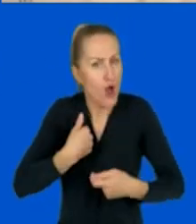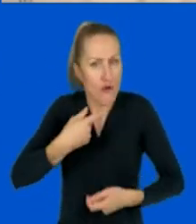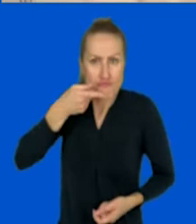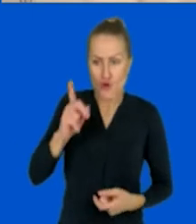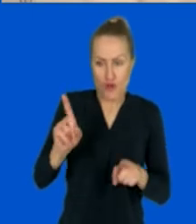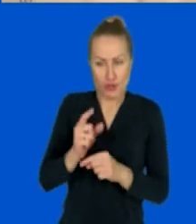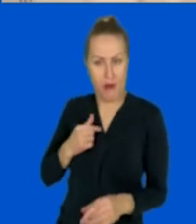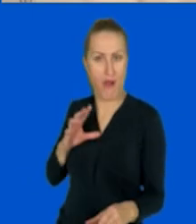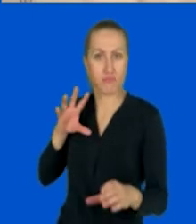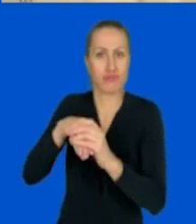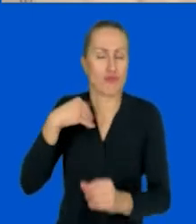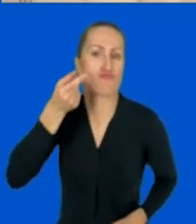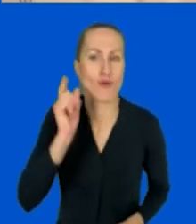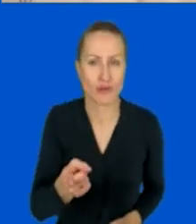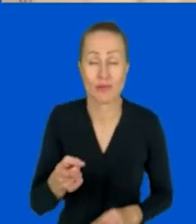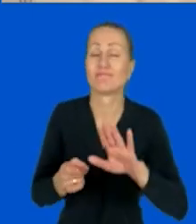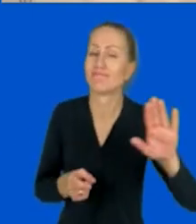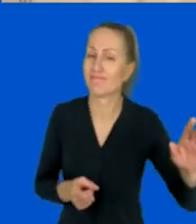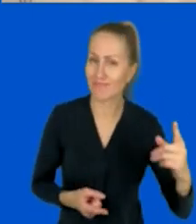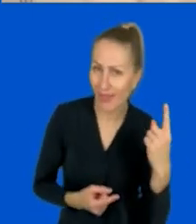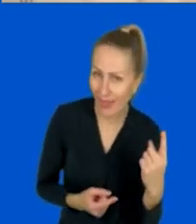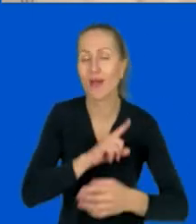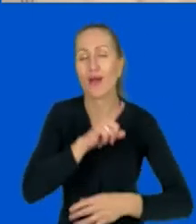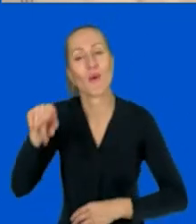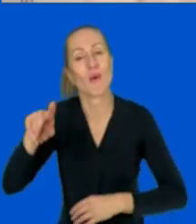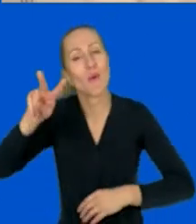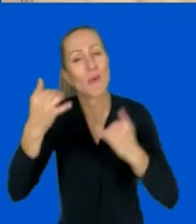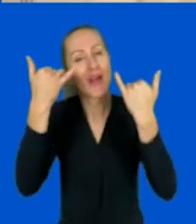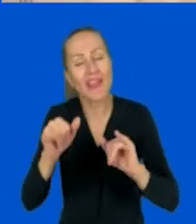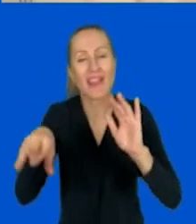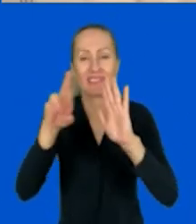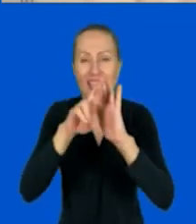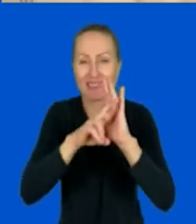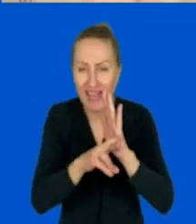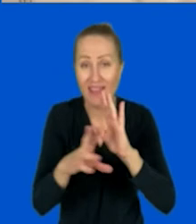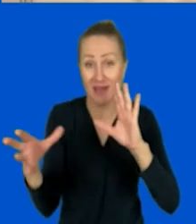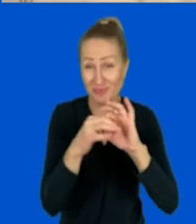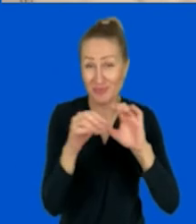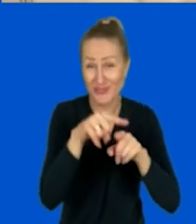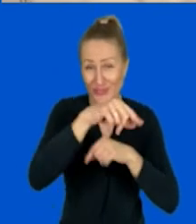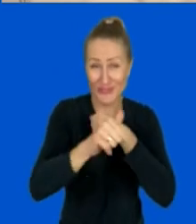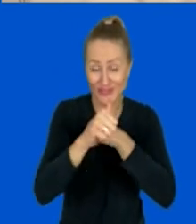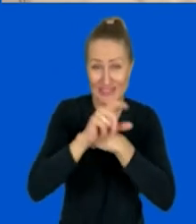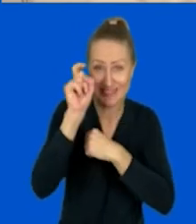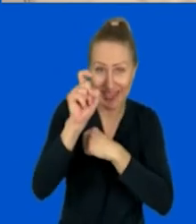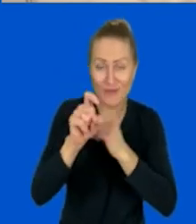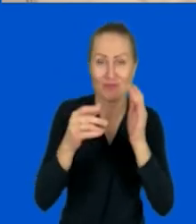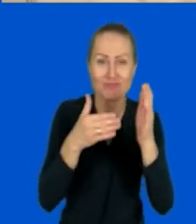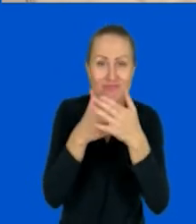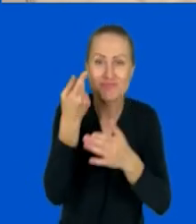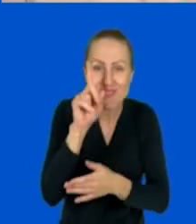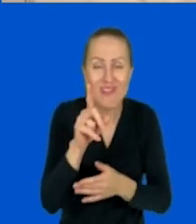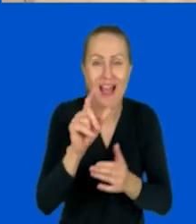Inna zasada, która wiąże się z tą zasadą 60 sekund i tym, żeby uczestnicy